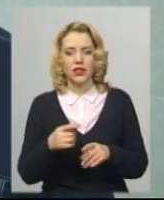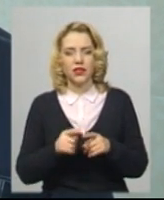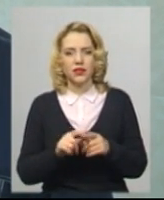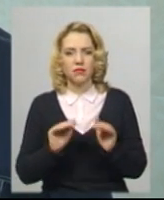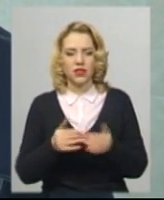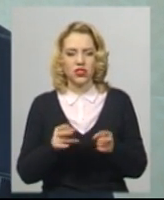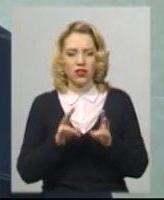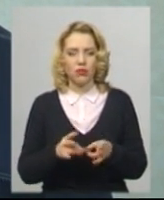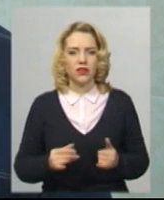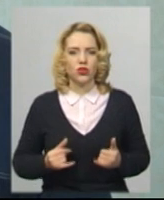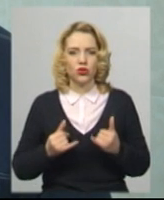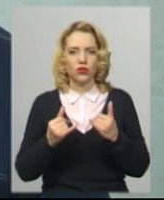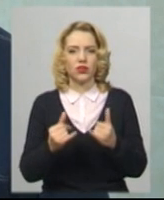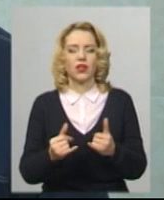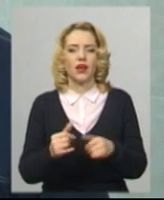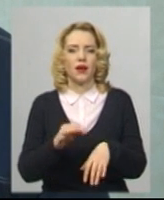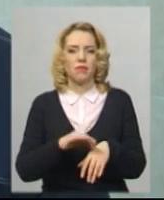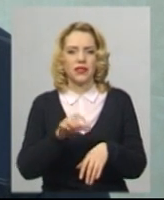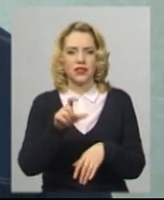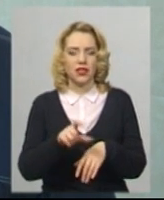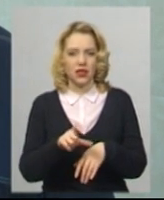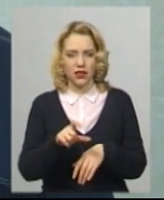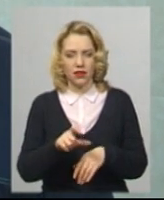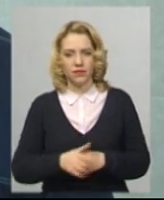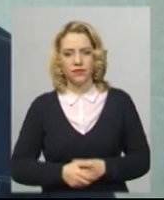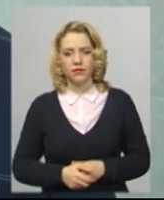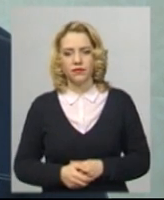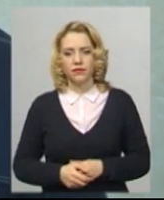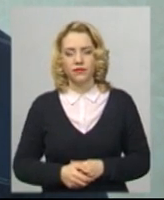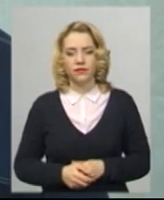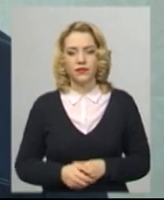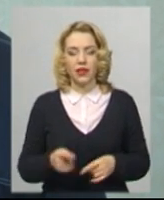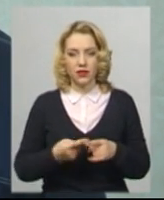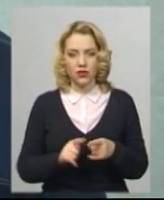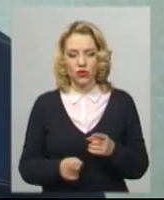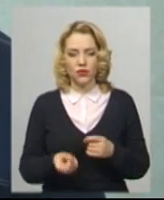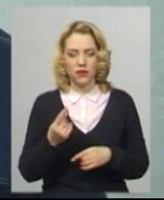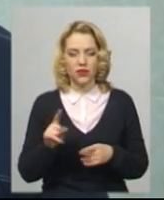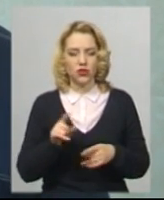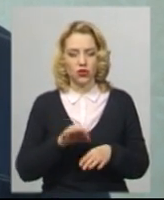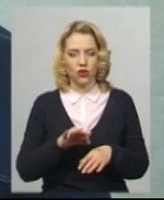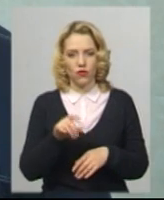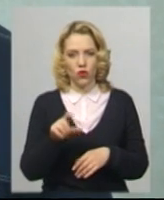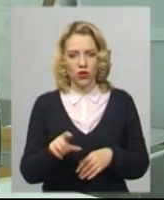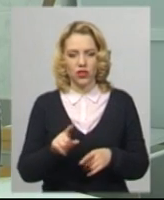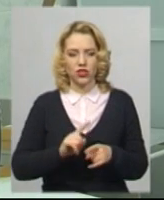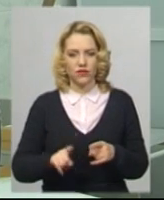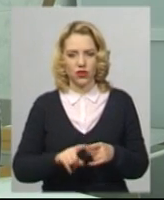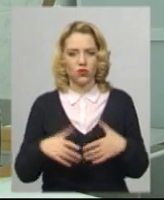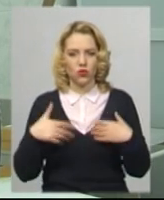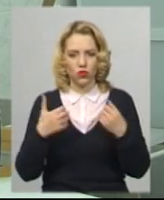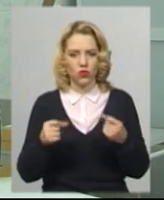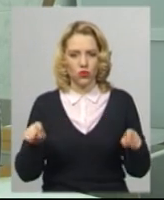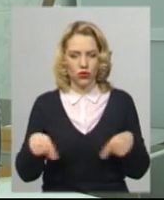травматично для пацієнта, і з цього випливає, що хворий скоріше йде на одужання.